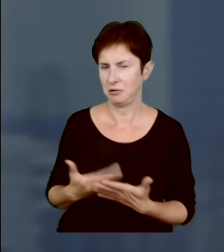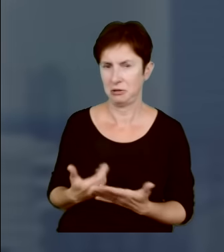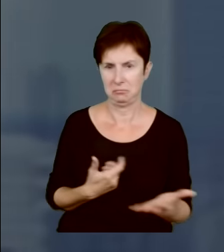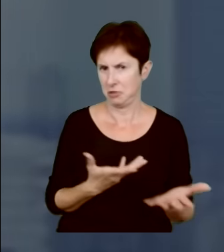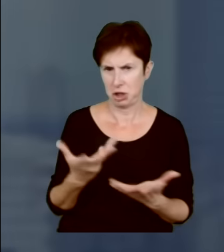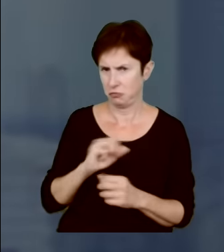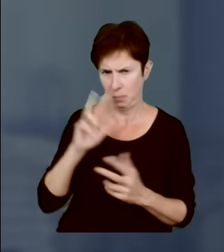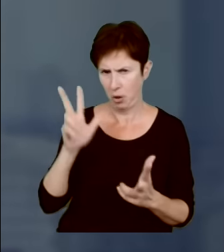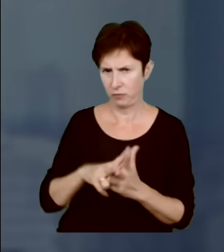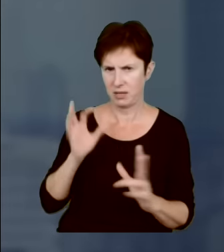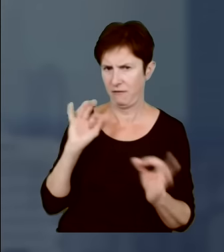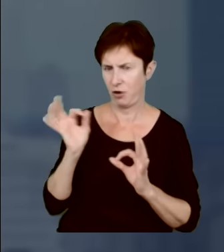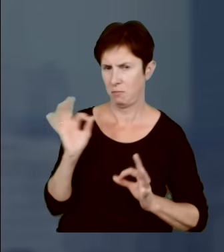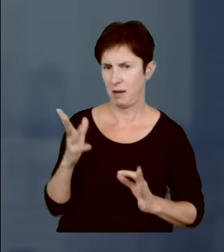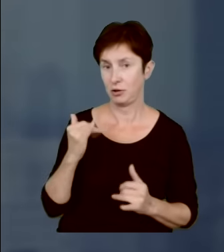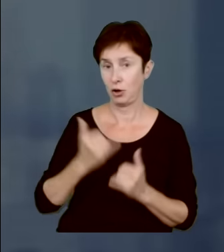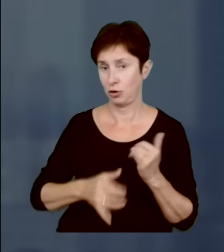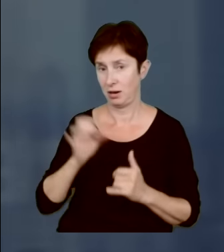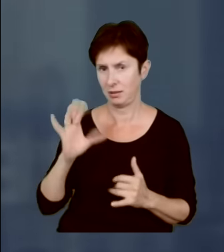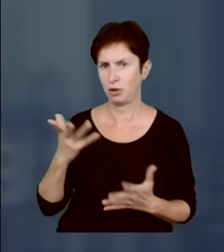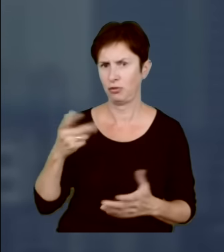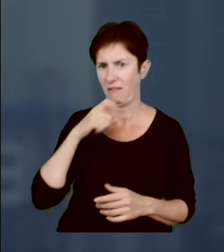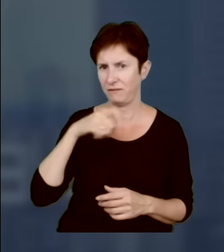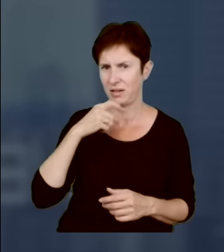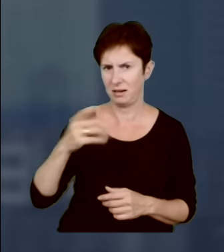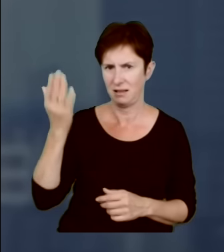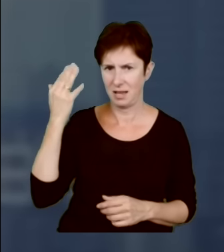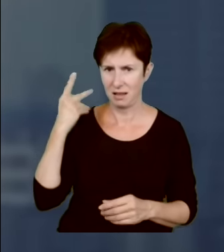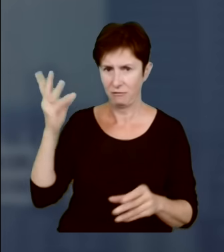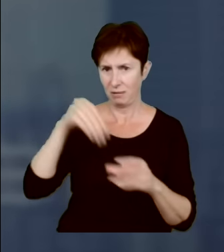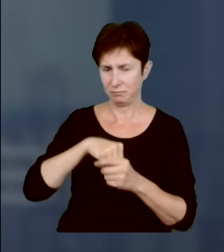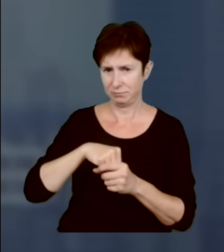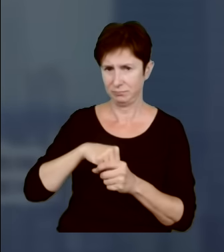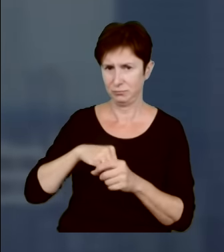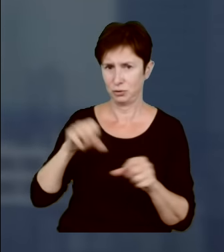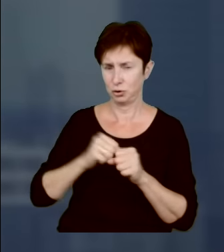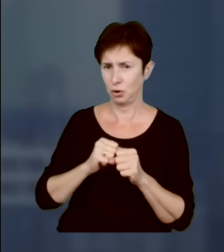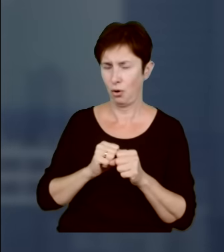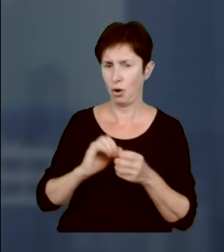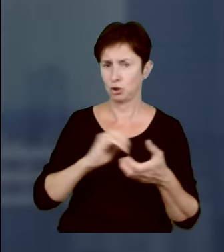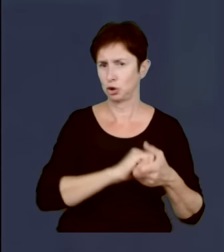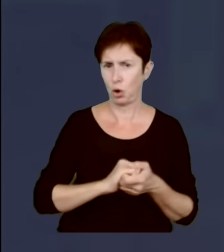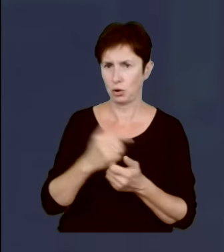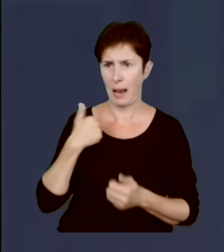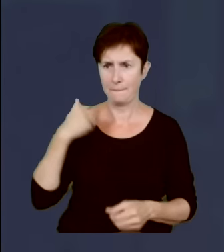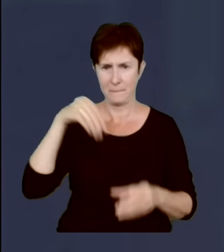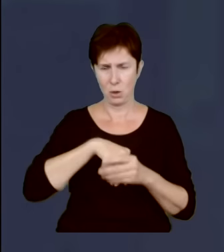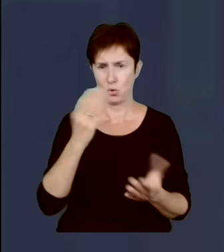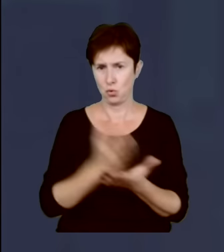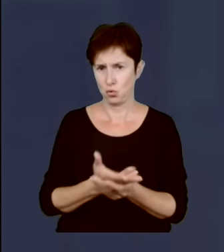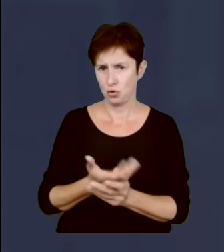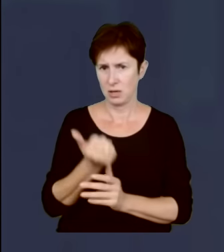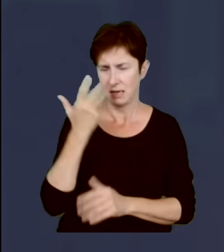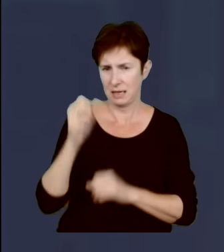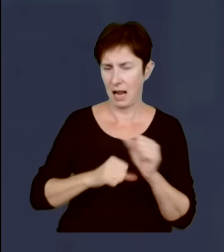potwierdzona informacja, ale jeśli tak, no to Finlandia dopiero co weszła do sojusza, myśmy w tym sojuszu, już jesteśmy. Tego nawet nie